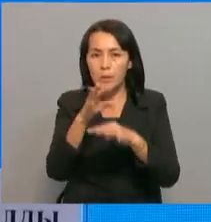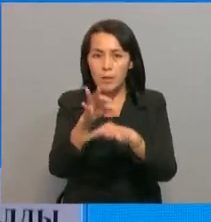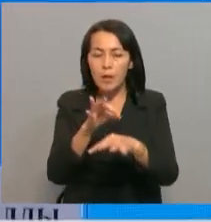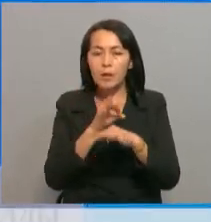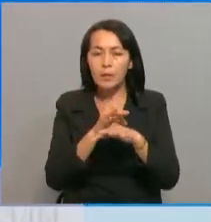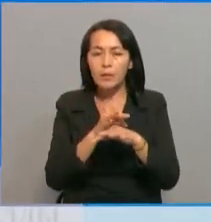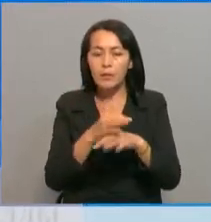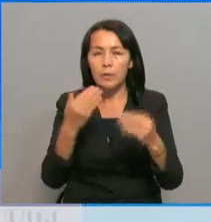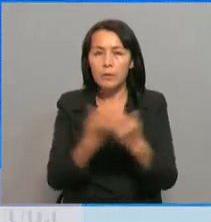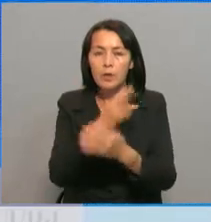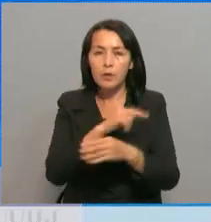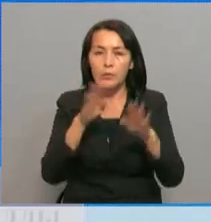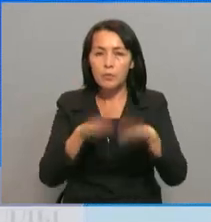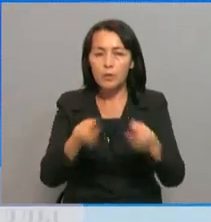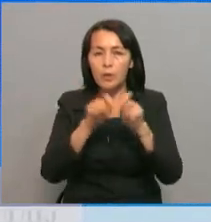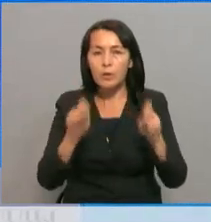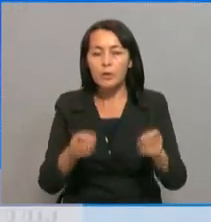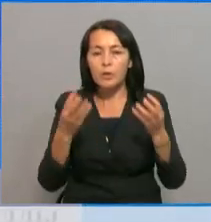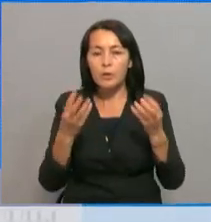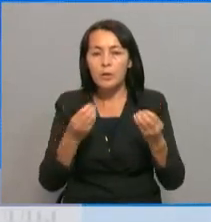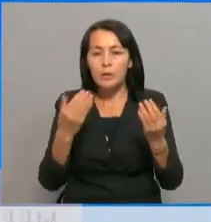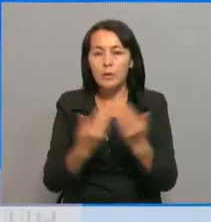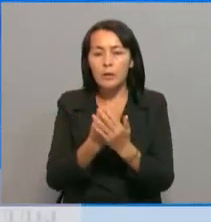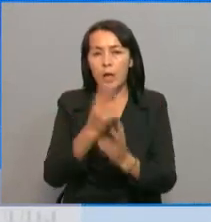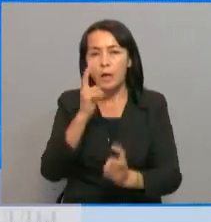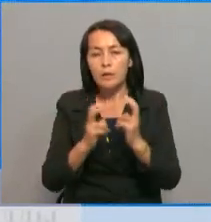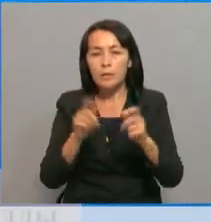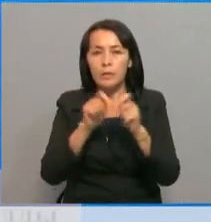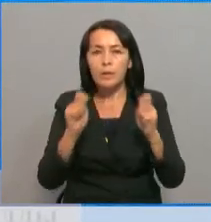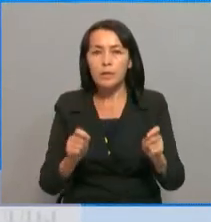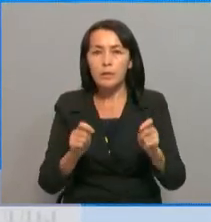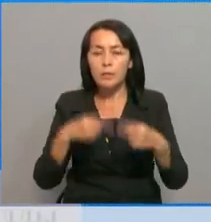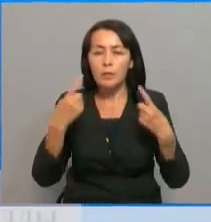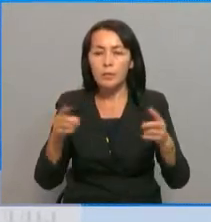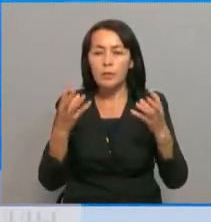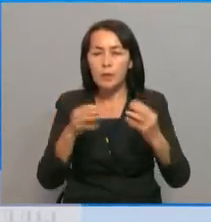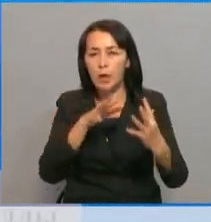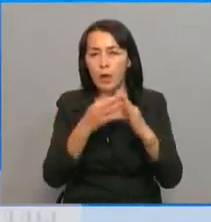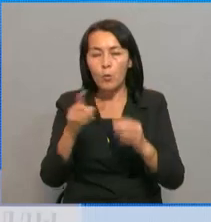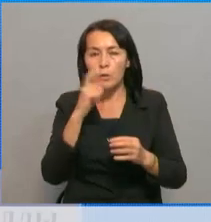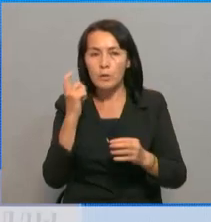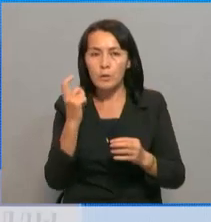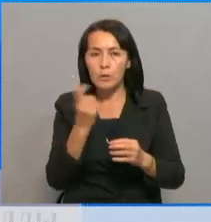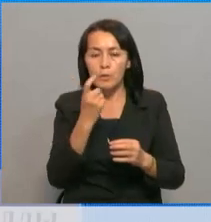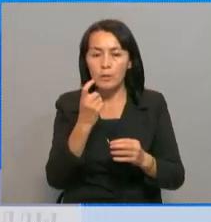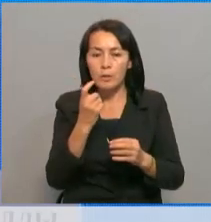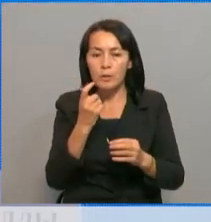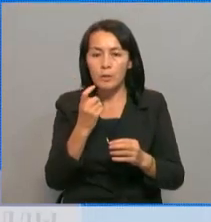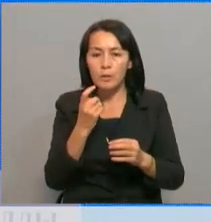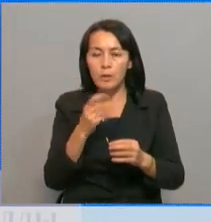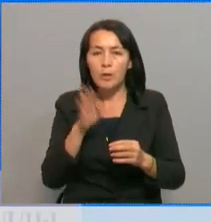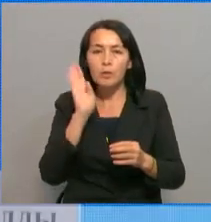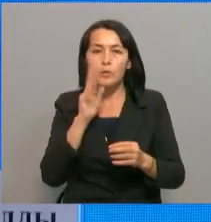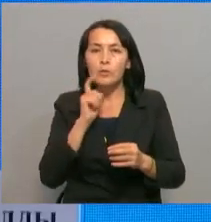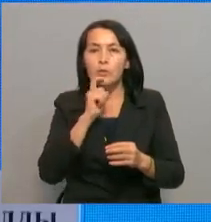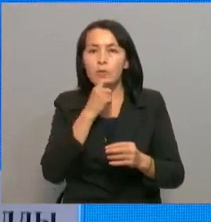тұрғын шығарымiek лалсяғғындар. жена кәсіпірін дарашылын. Оладан бөлік, ауыдсаруашында су нөмдегі